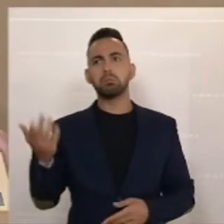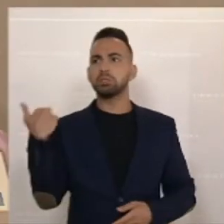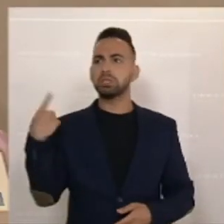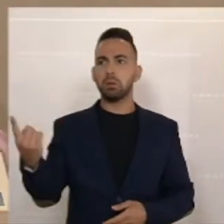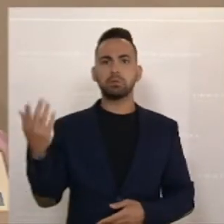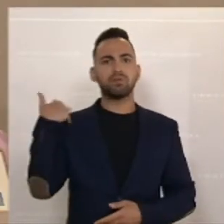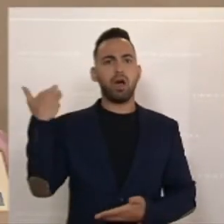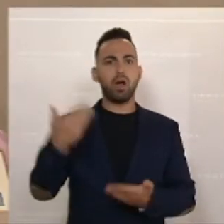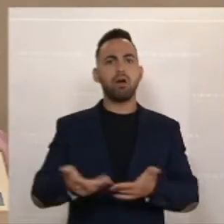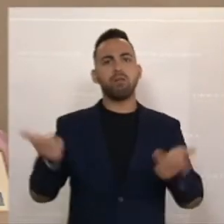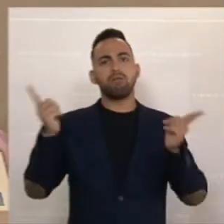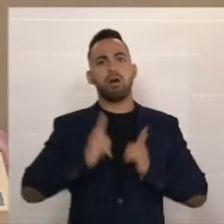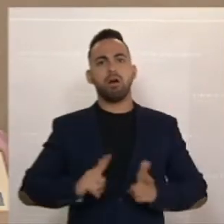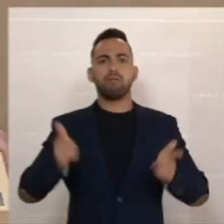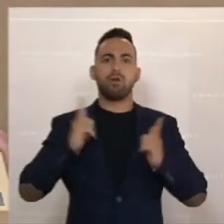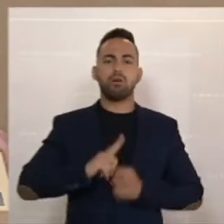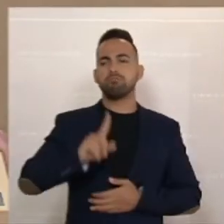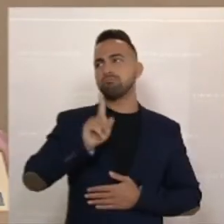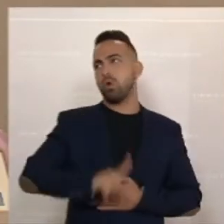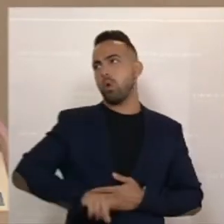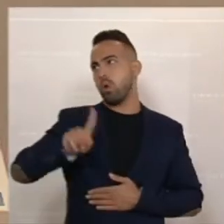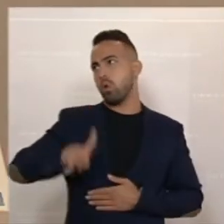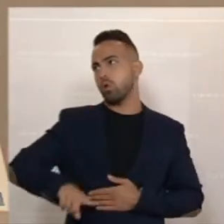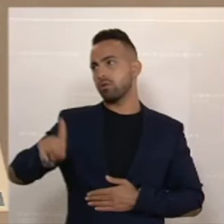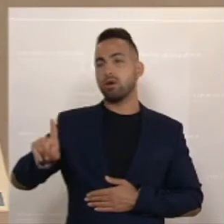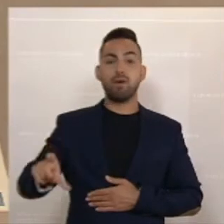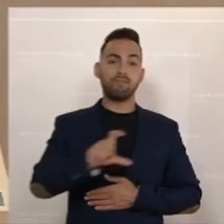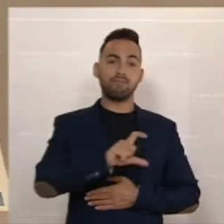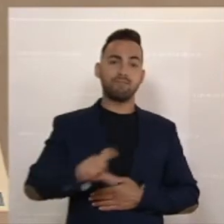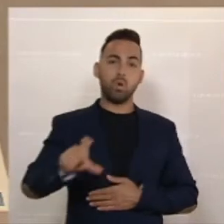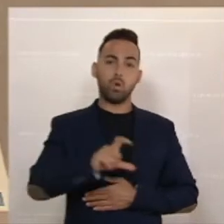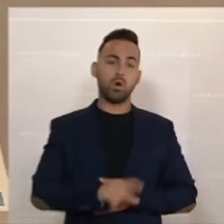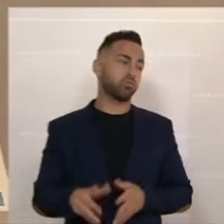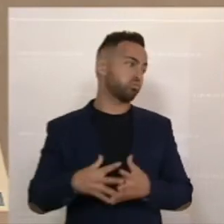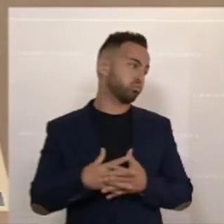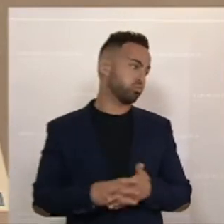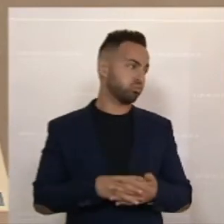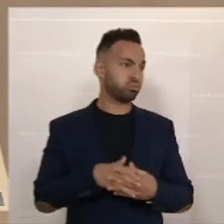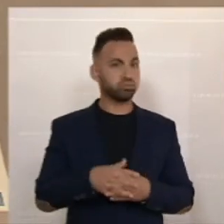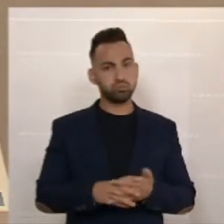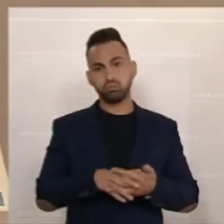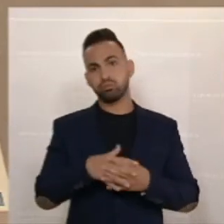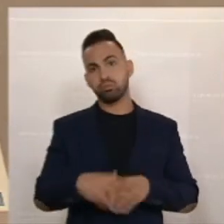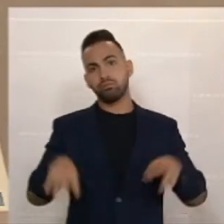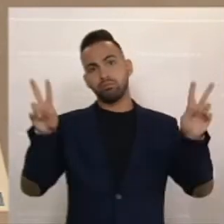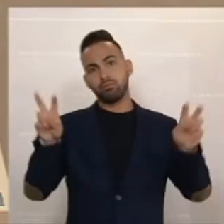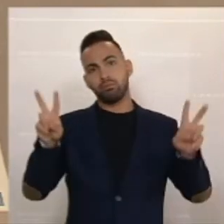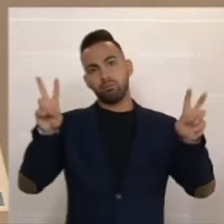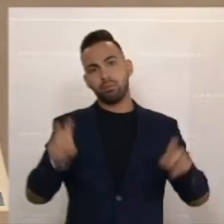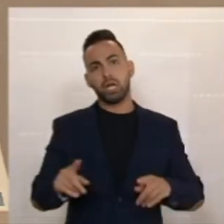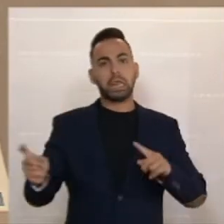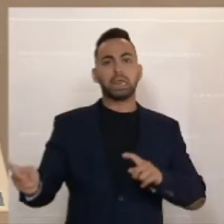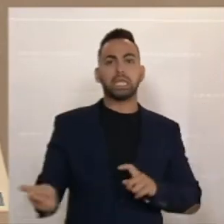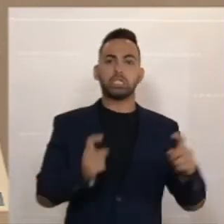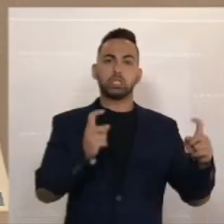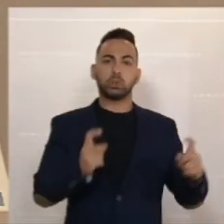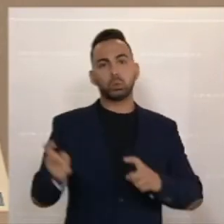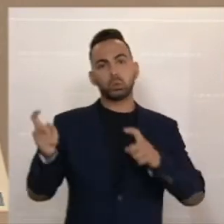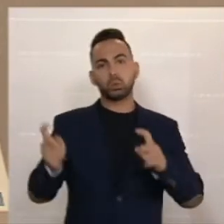monatelang ab, zauderten Sie wochenlang, führten Sie Scheindiskussionen und